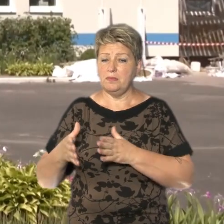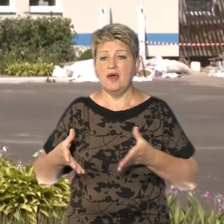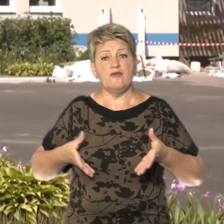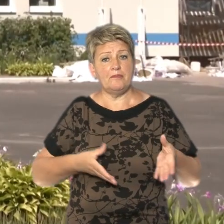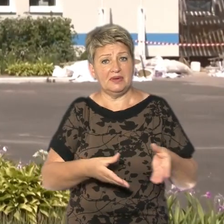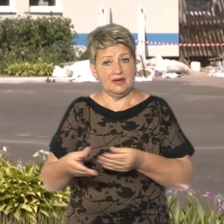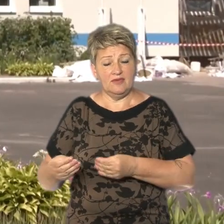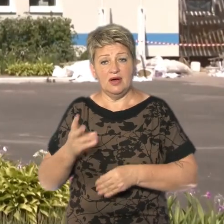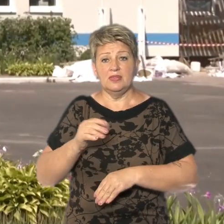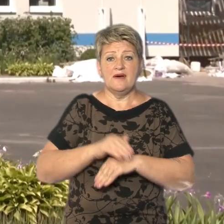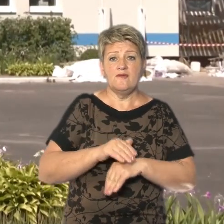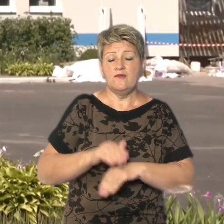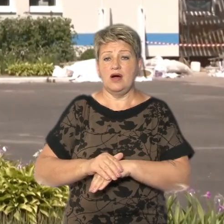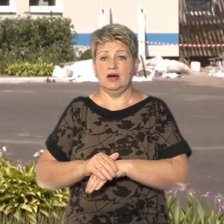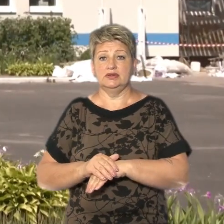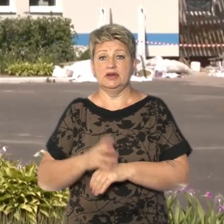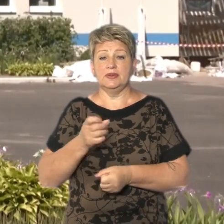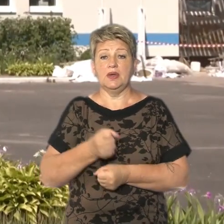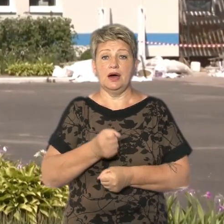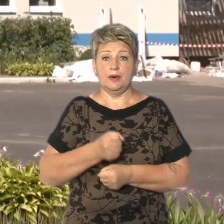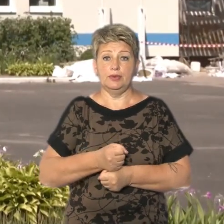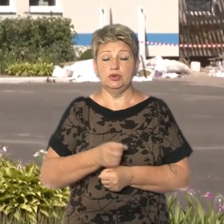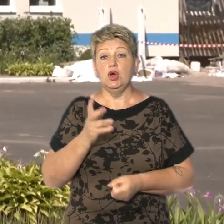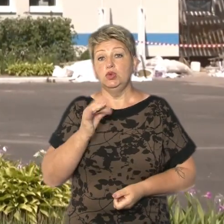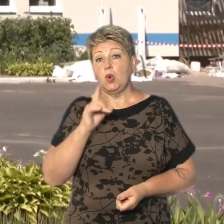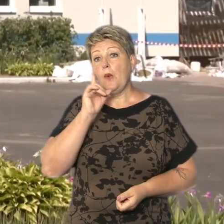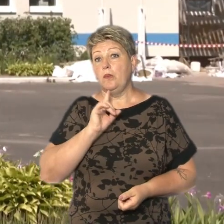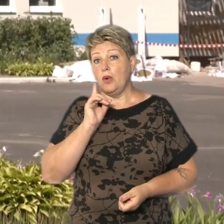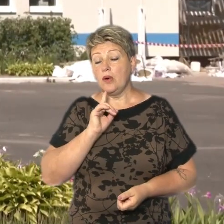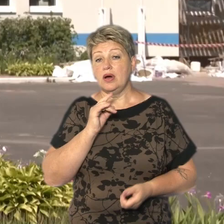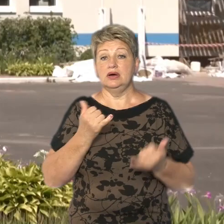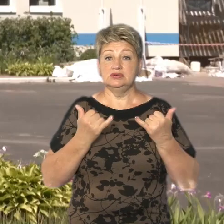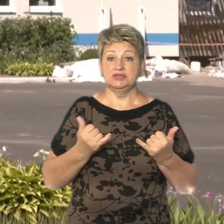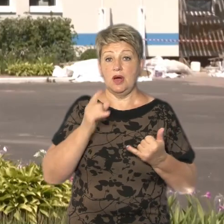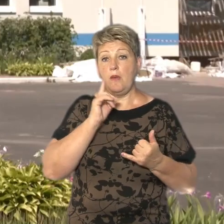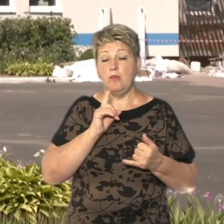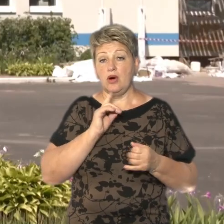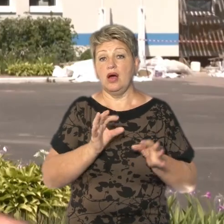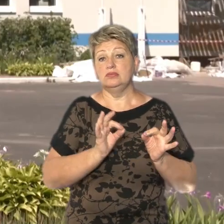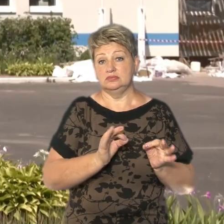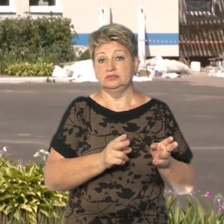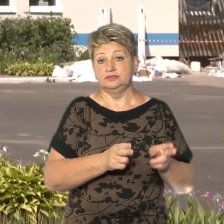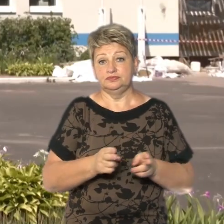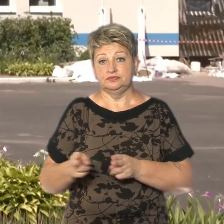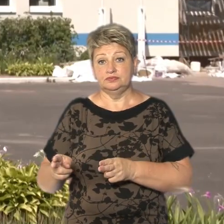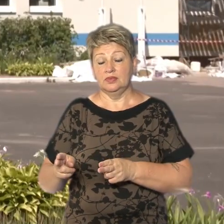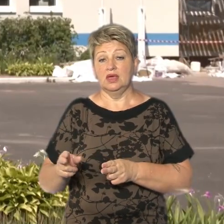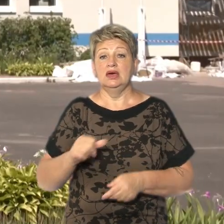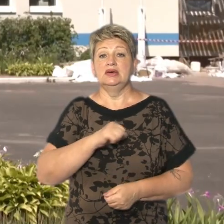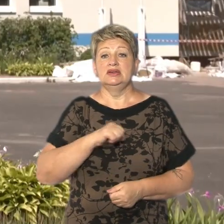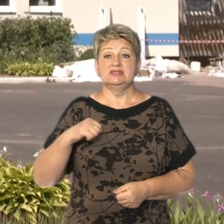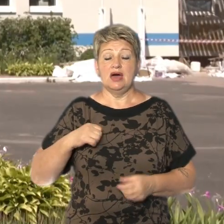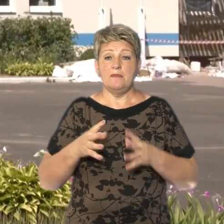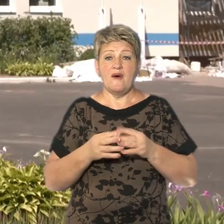фактори впливають на роботу. Ну, поки що на даному етапі все наче йде без збої. Сама по собі базальтова вата, з